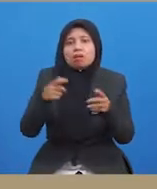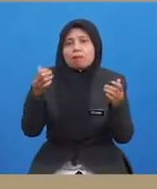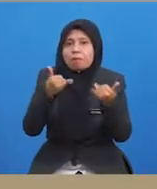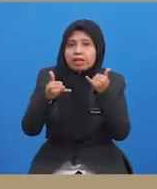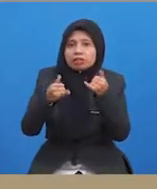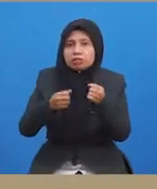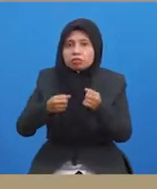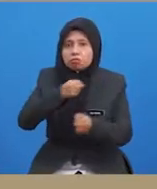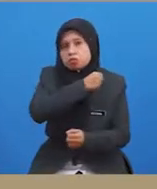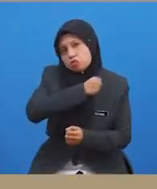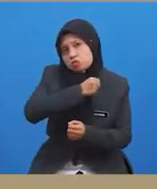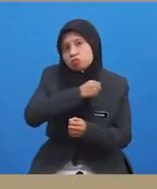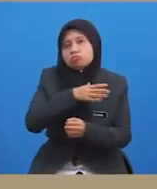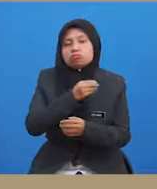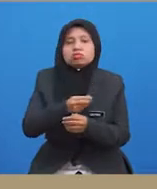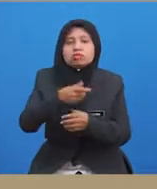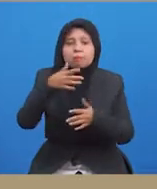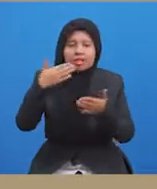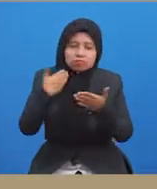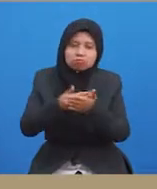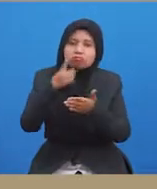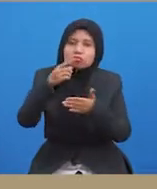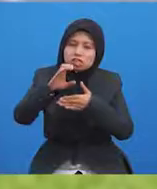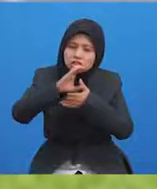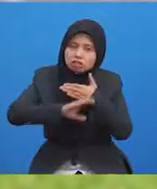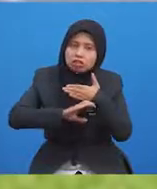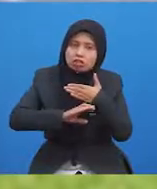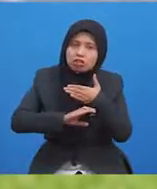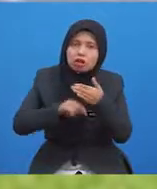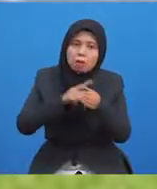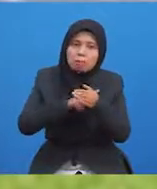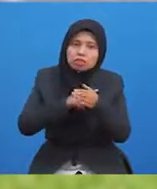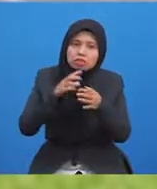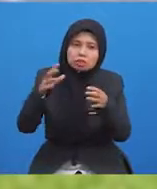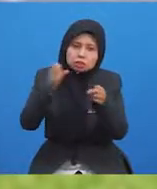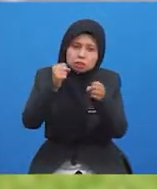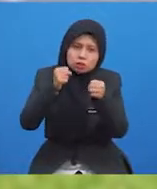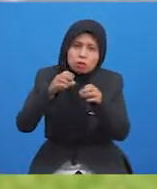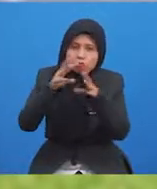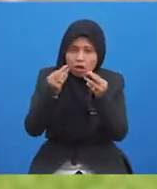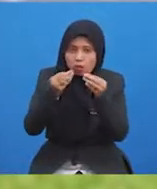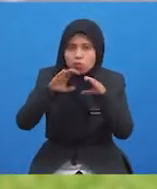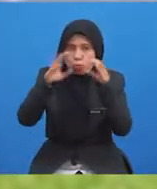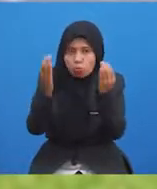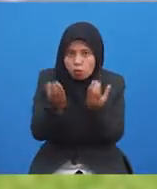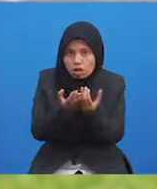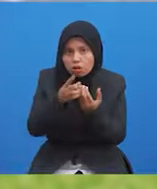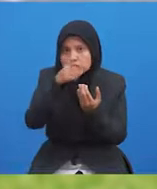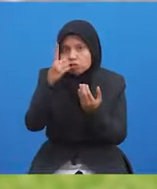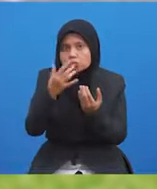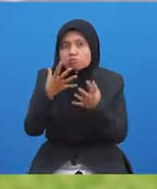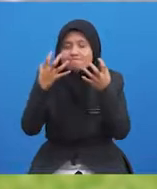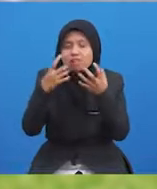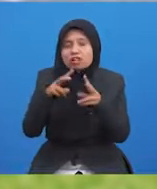lawan tersebut dengan mendatangkan kecederaan semasa perebutan bola dengan niat untuk membalas dendam yang akan